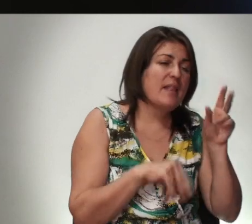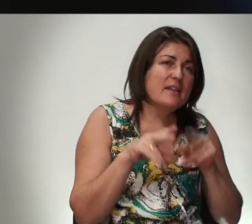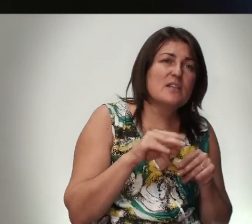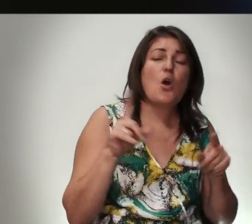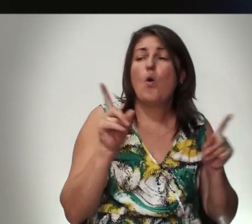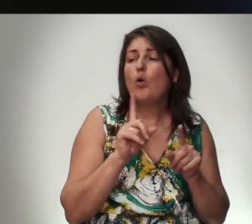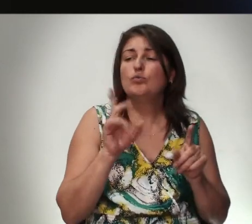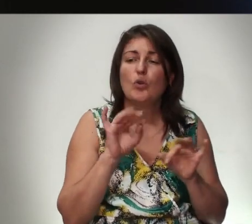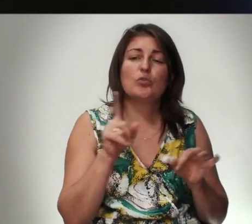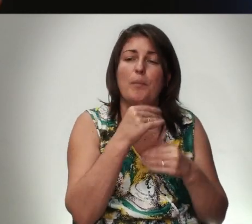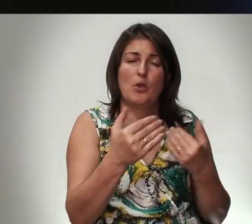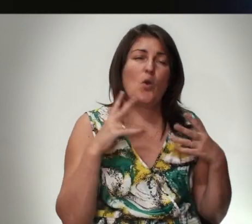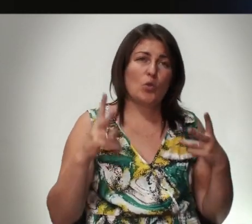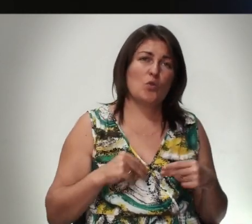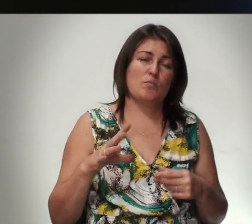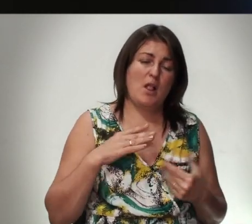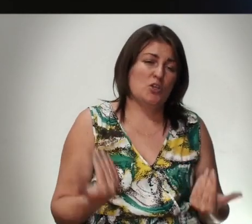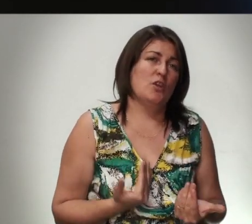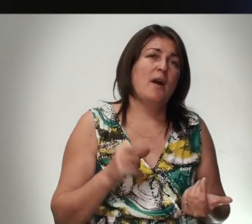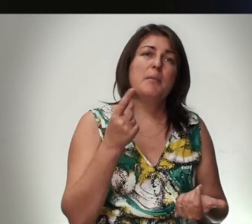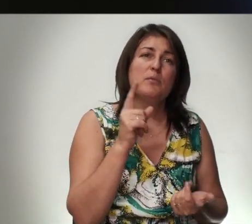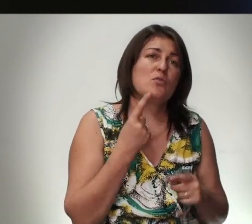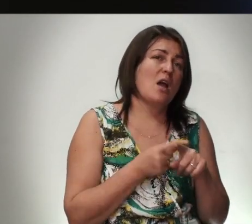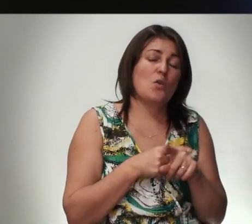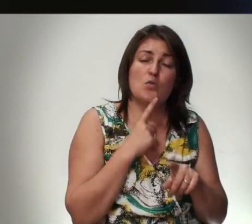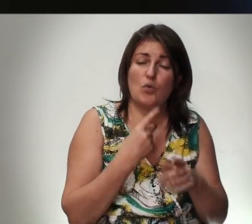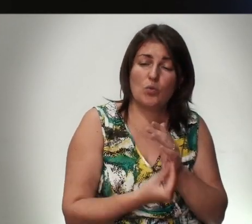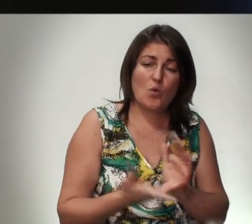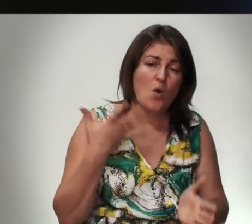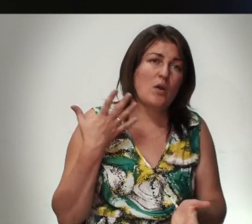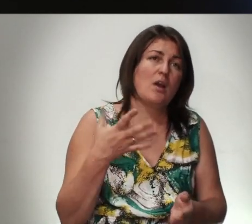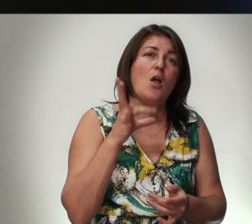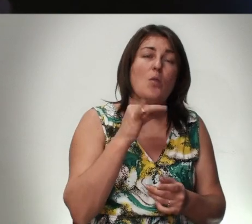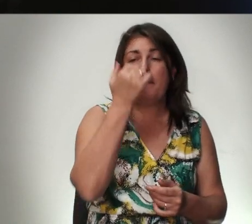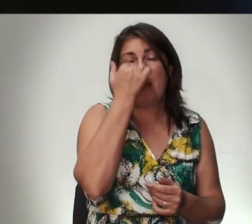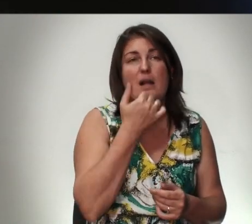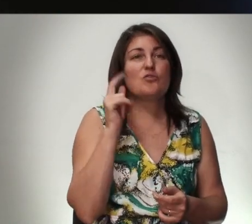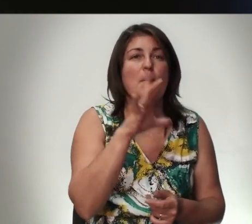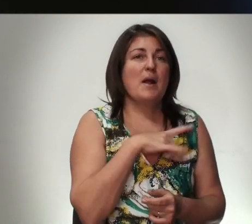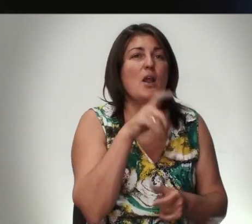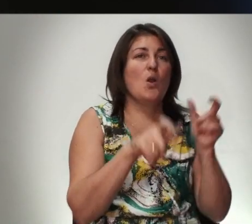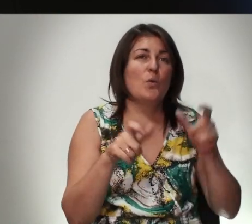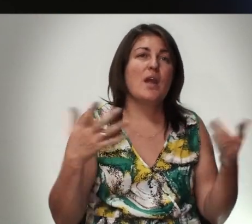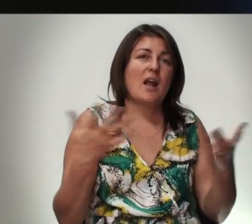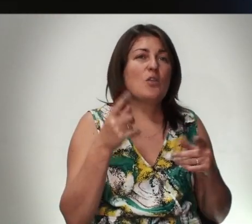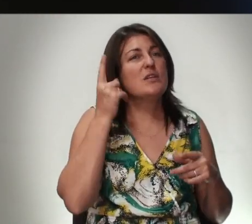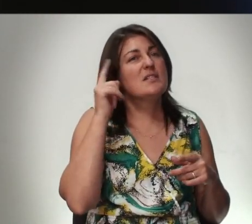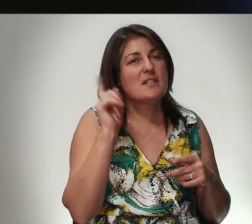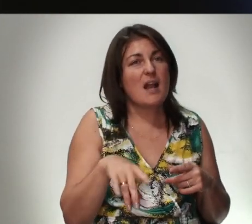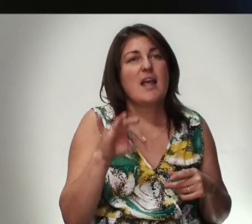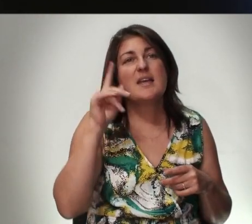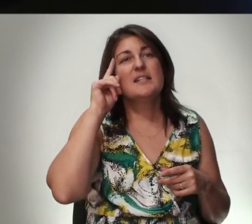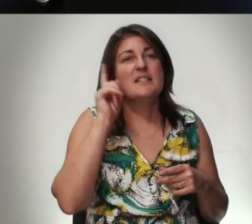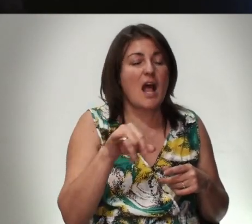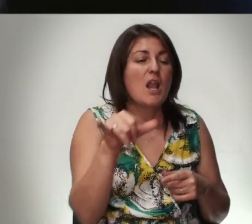Хоть Что Чтобы Ее Доченька Была Жива Потому Что Это Очень Дорого Но Благодаря Что Были Люди Которые Знали И